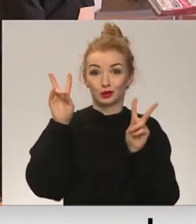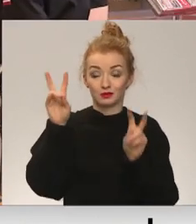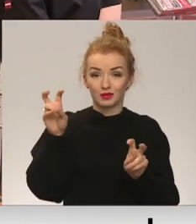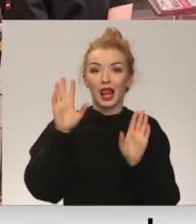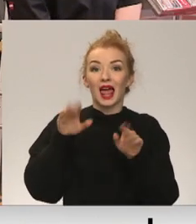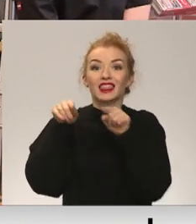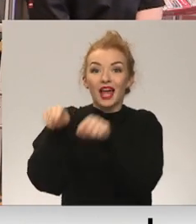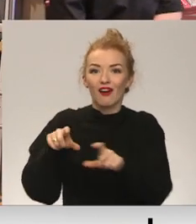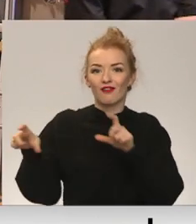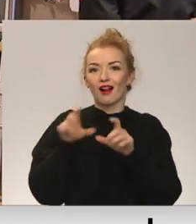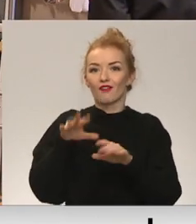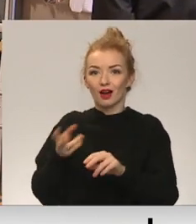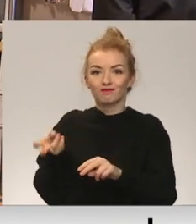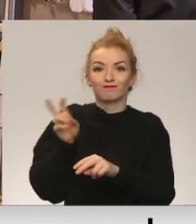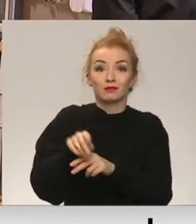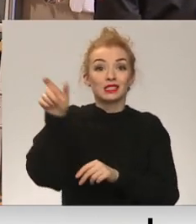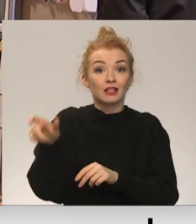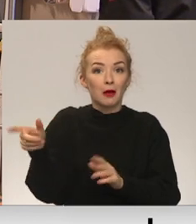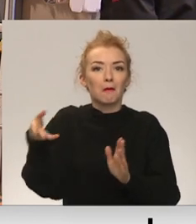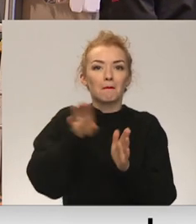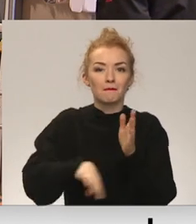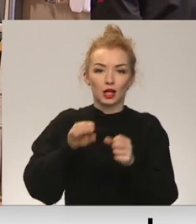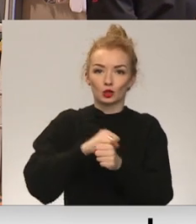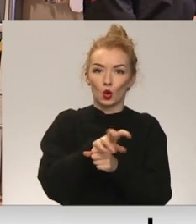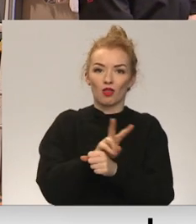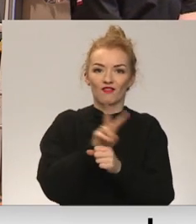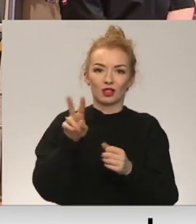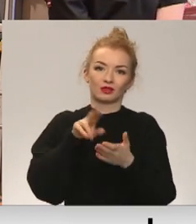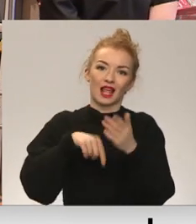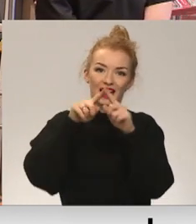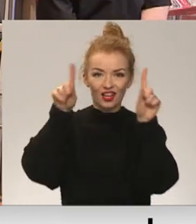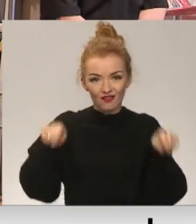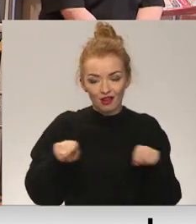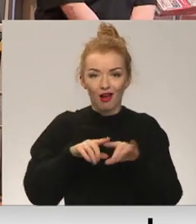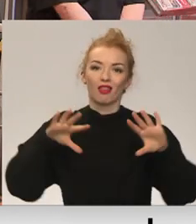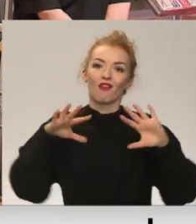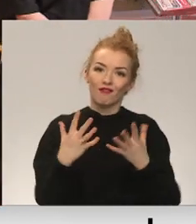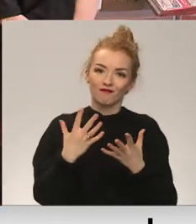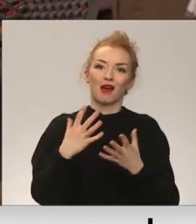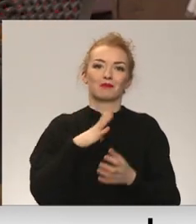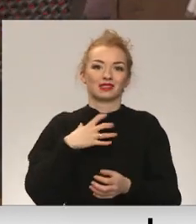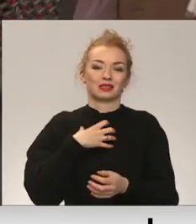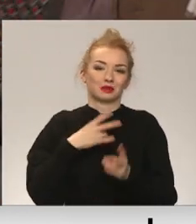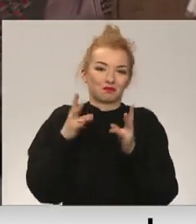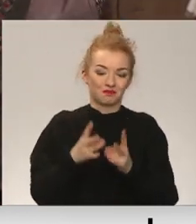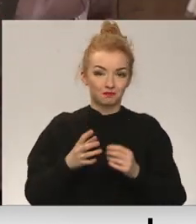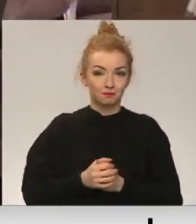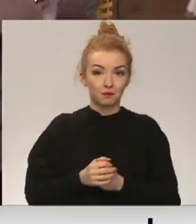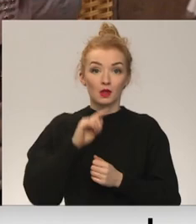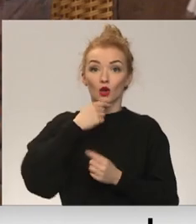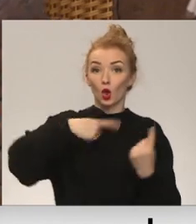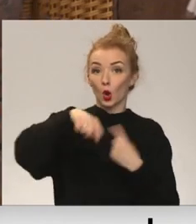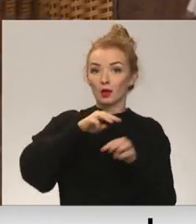lai šajos veikalos varētu iekļūt arī cilvēki bez Covid-19 vakcinācijas vai pārslimošanas certifikāta. Ekonomikas